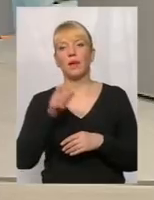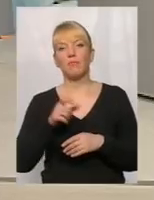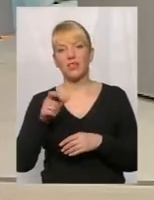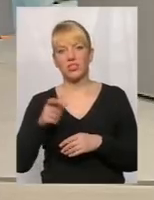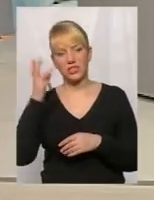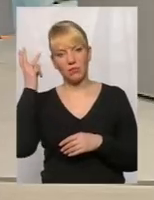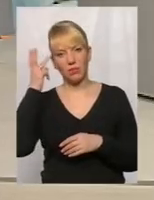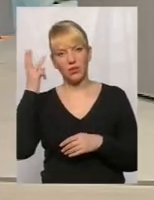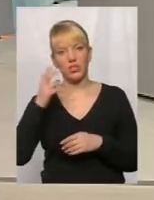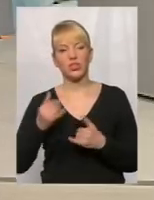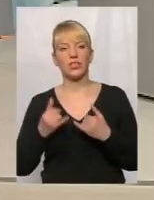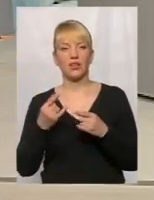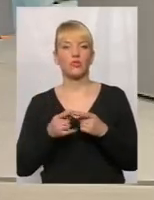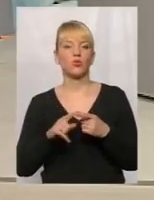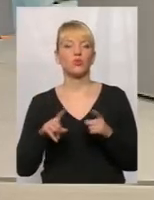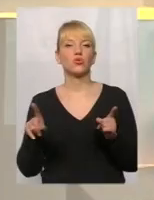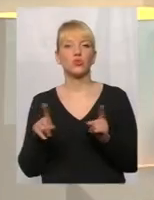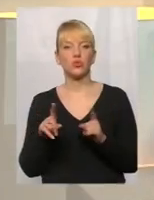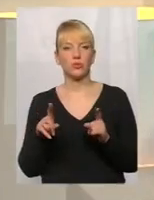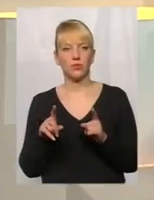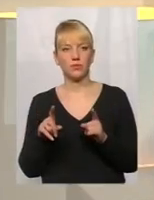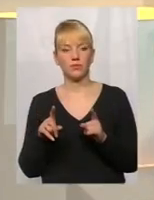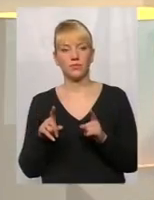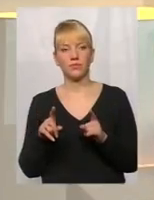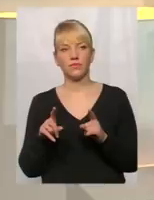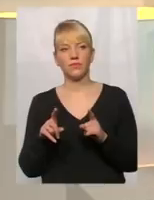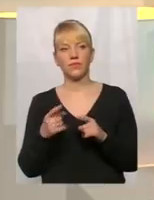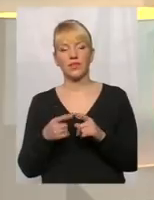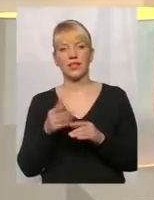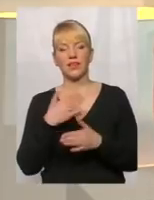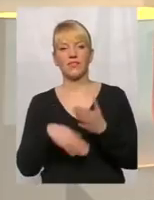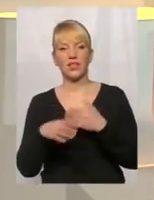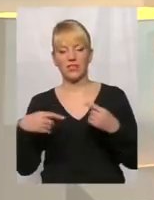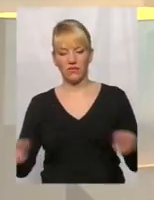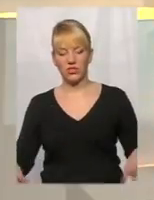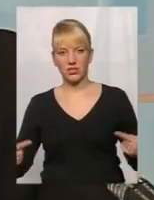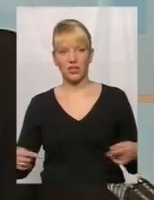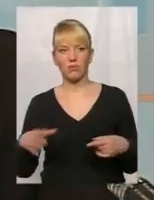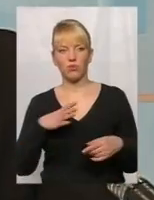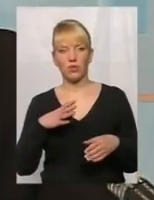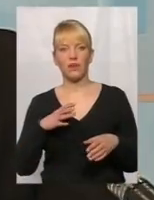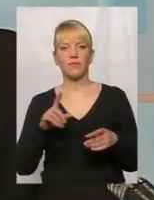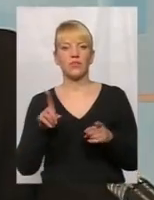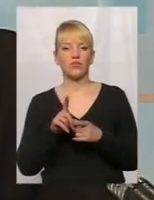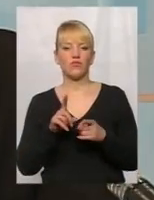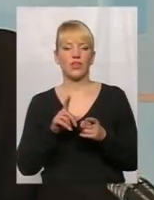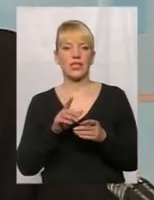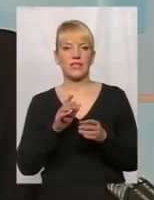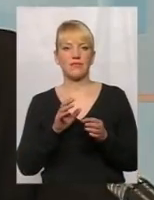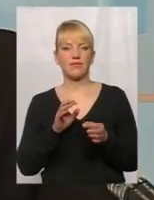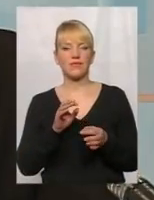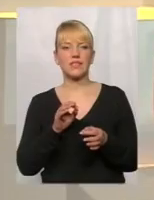Хмельниччини для того, щоб і ті інвалідні візки були в справному стані. І